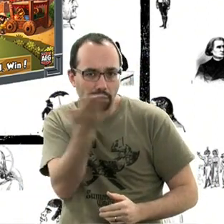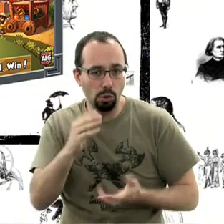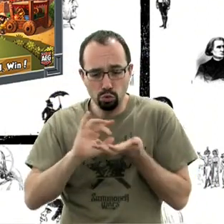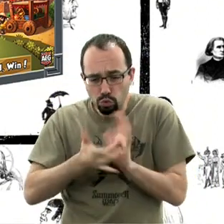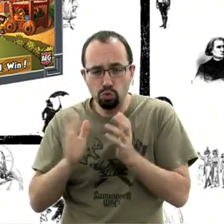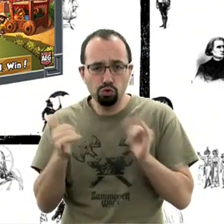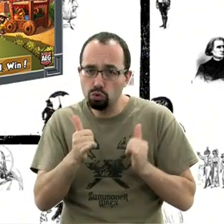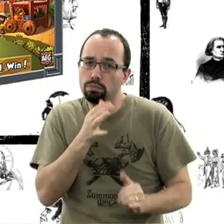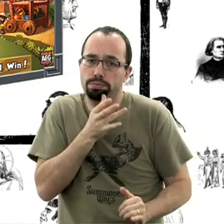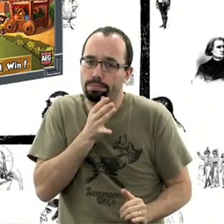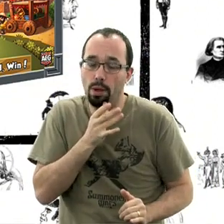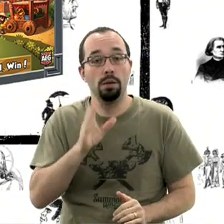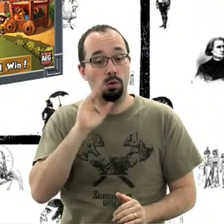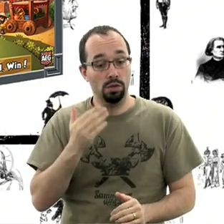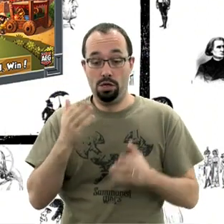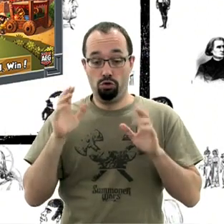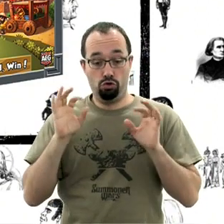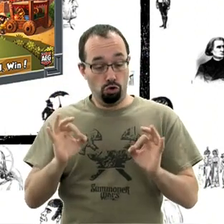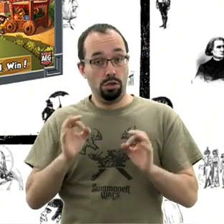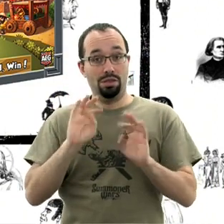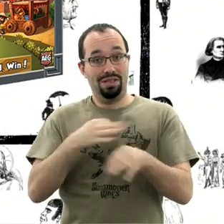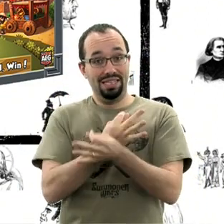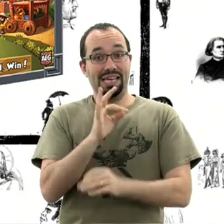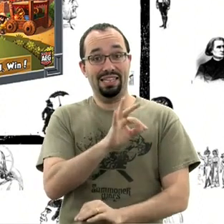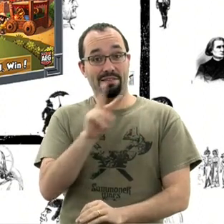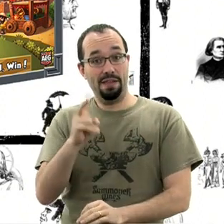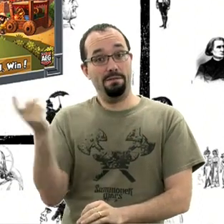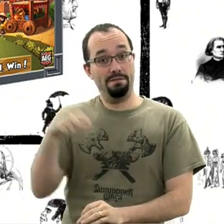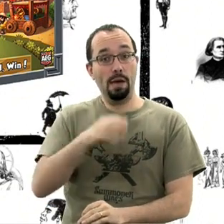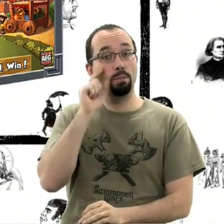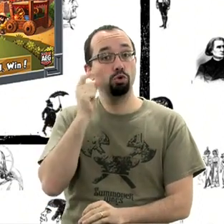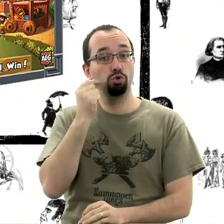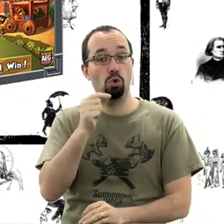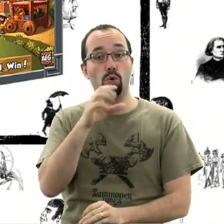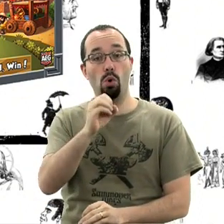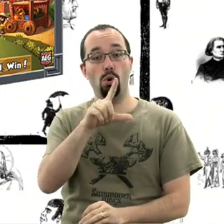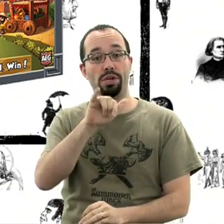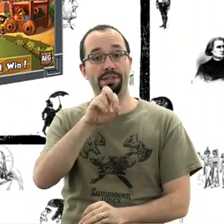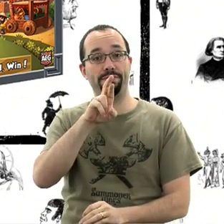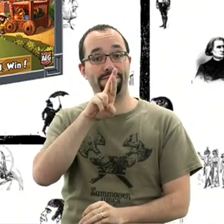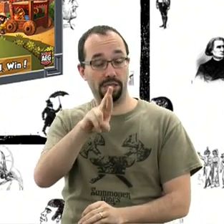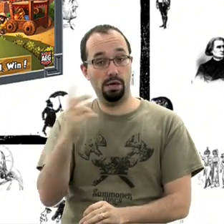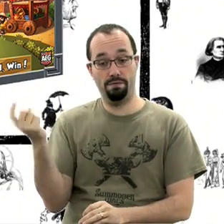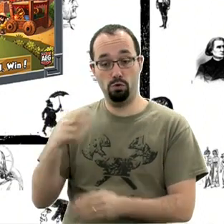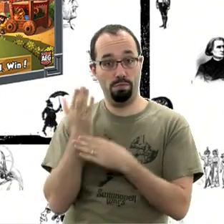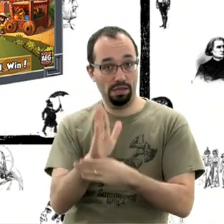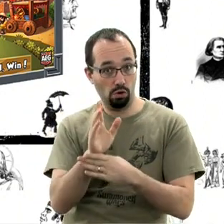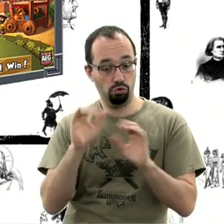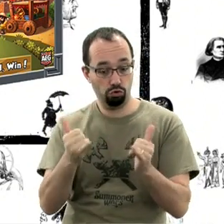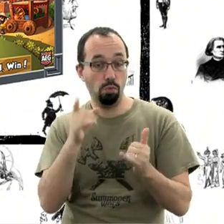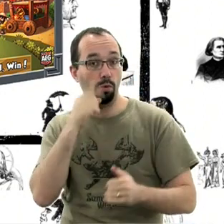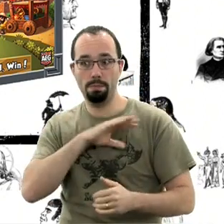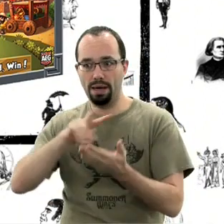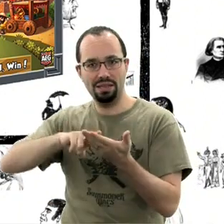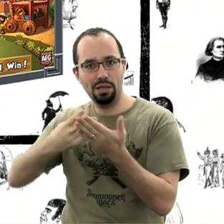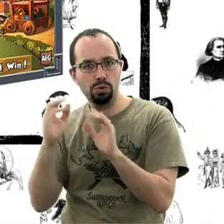Dice City, c'est un jeu qui a été présenté ici à la Tric Trac TV par M. Olivier qui vient le voir régulièrement, qui amène des petites perles qui ne sont pas encore traduites, qui ne sont pas disponibles